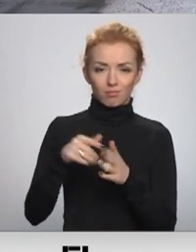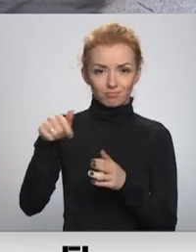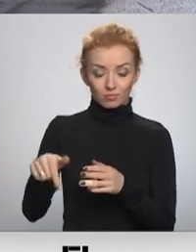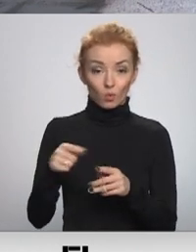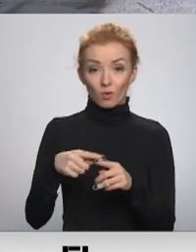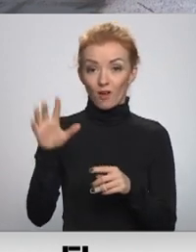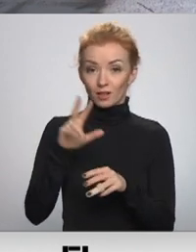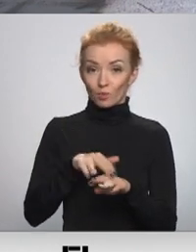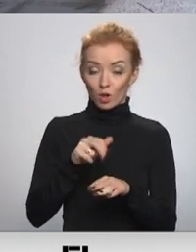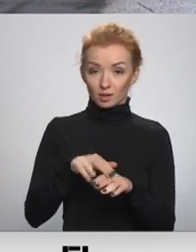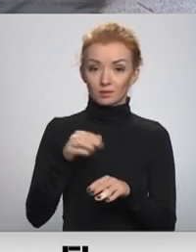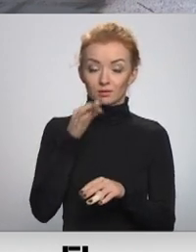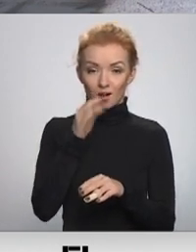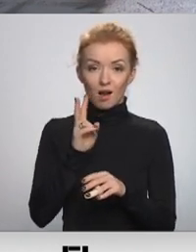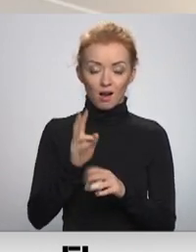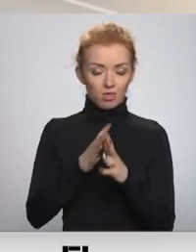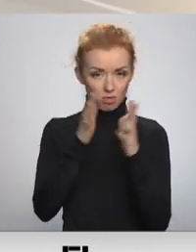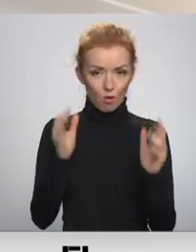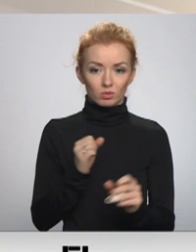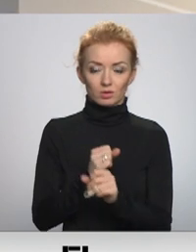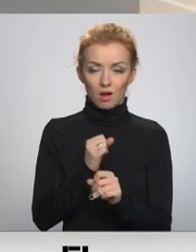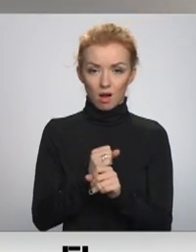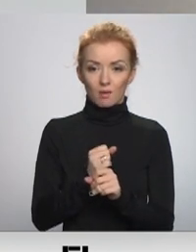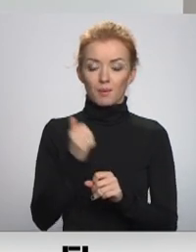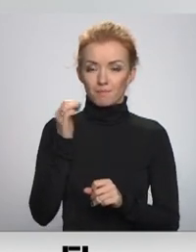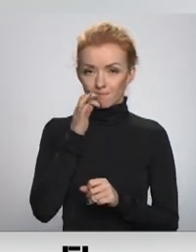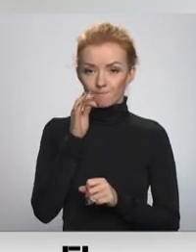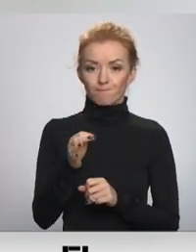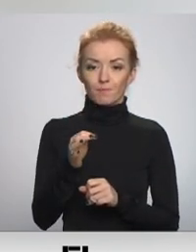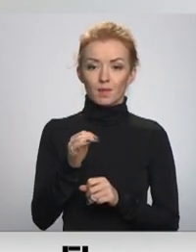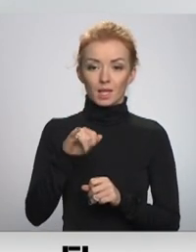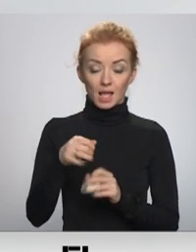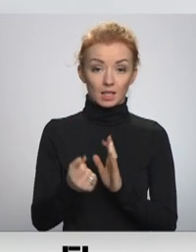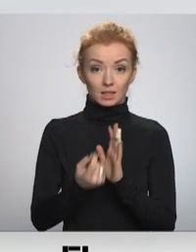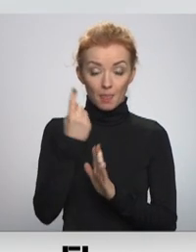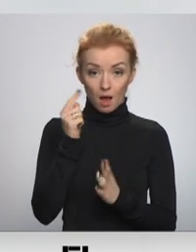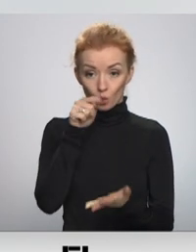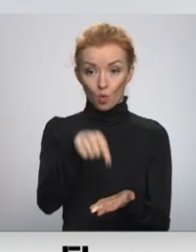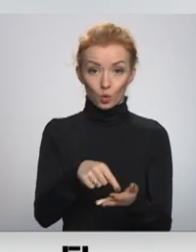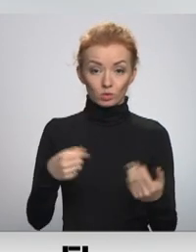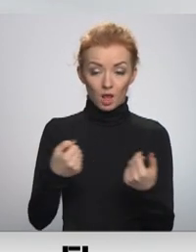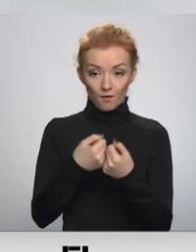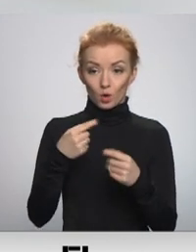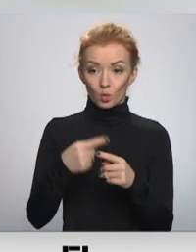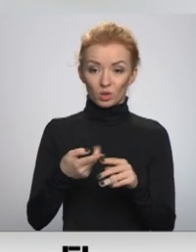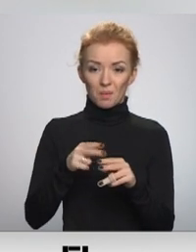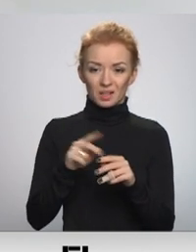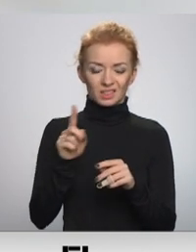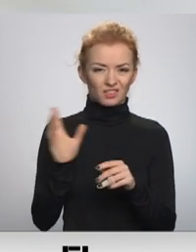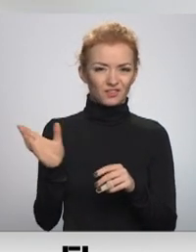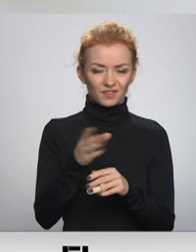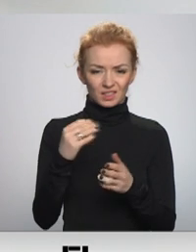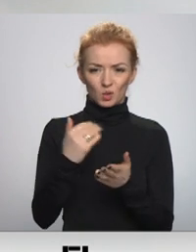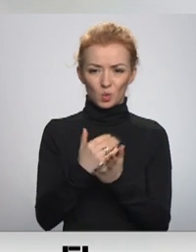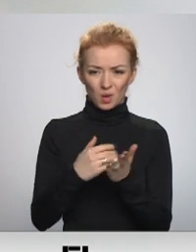policijā norāda, ka ekpažām darba ir daudz. Sanāk iekļūt ceļa satikstus negadījumā un pārstāvu visi šie apstākļi,